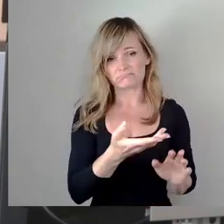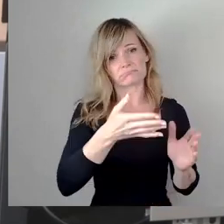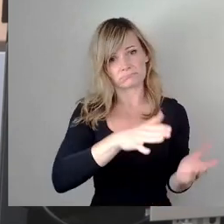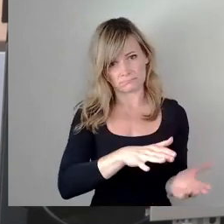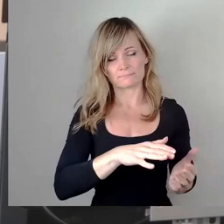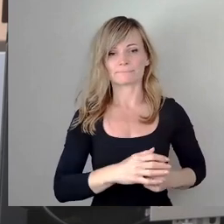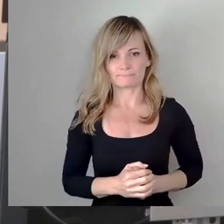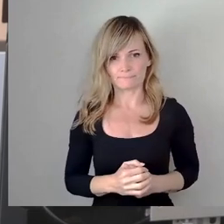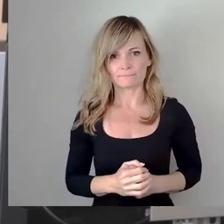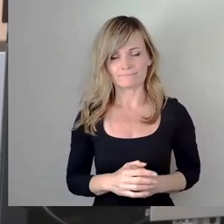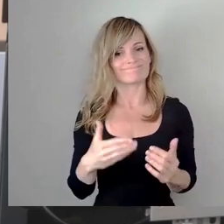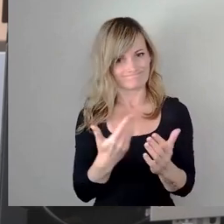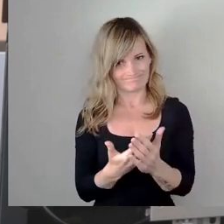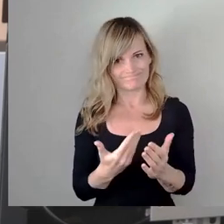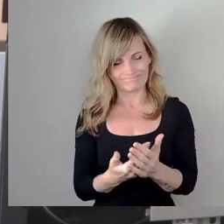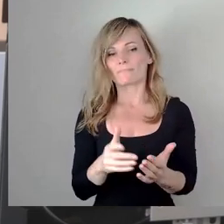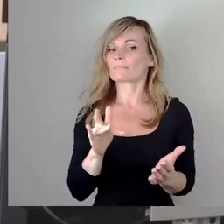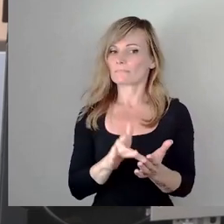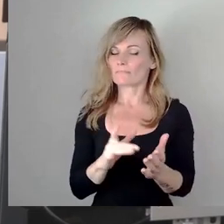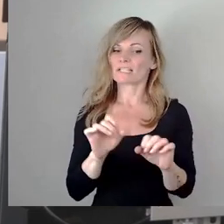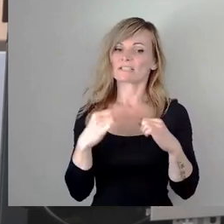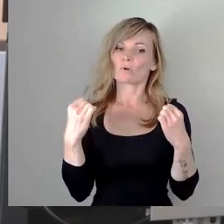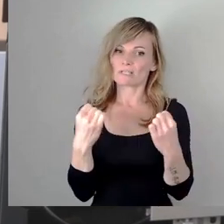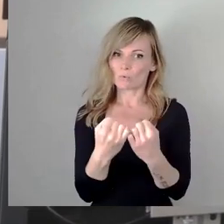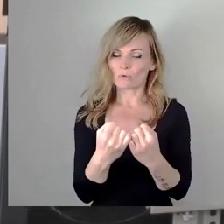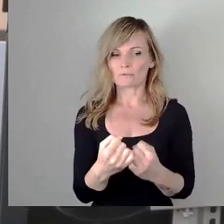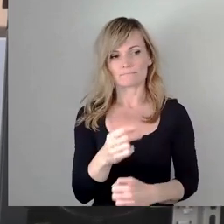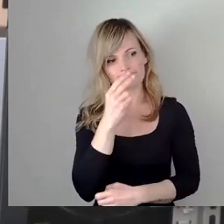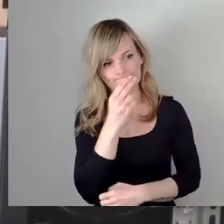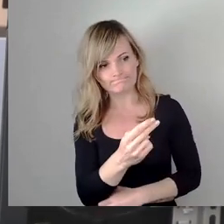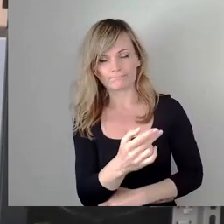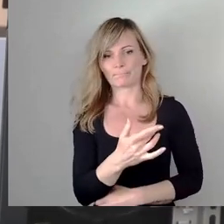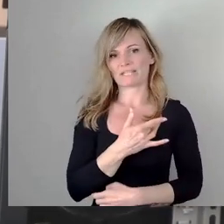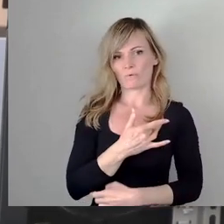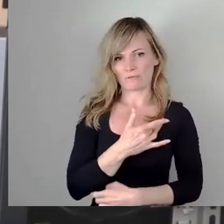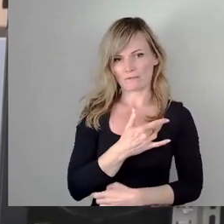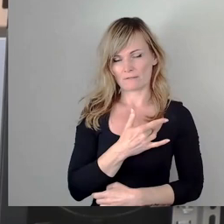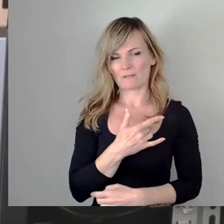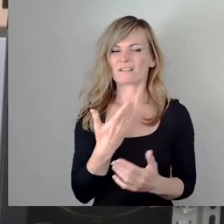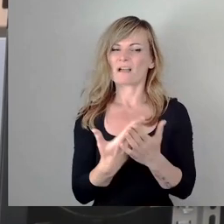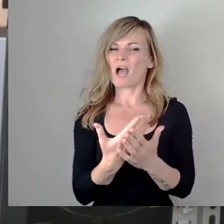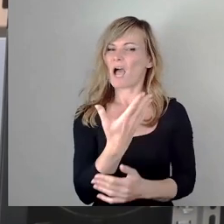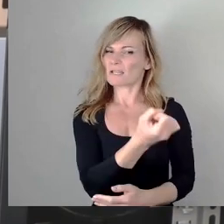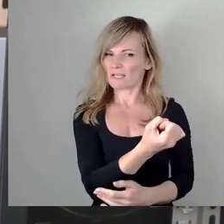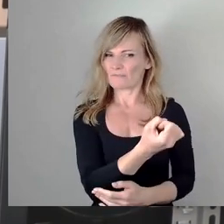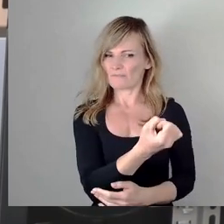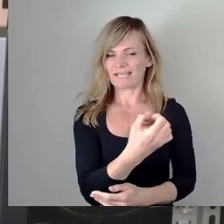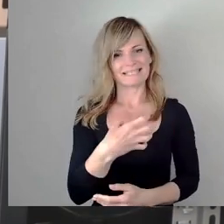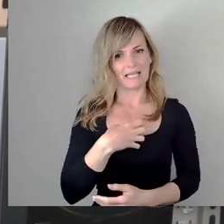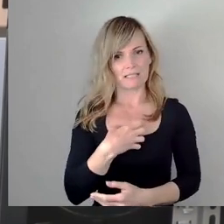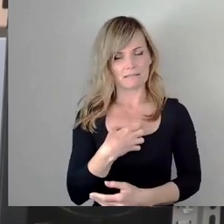Dieser Anlass, diese Situation macht betroffen. Dieser Angriff steht aber in Dresden leider nicht allein.